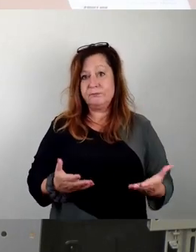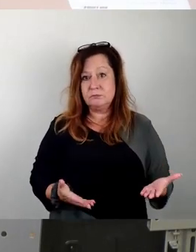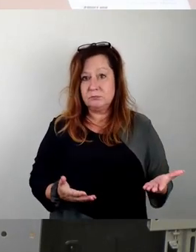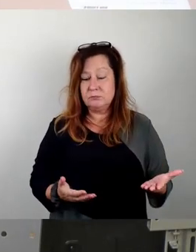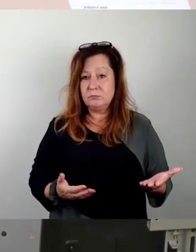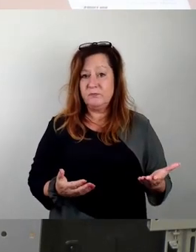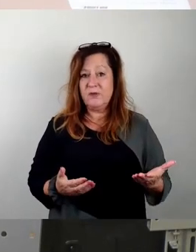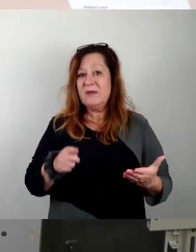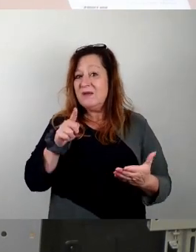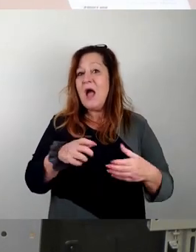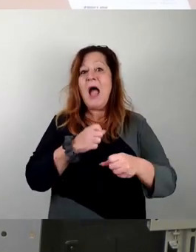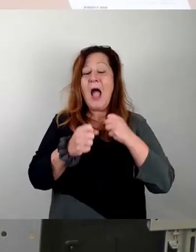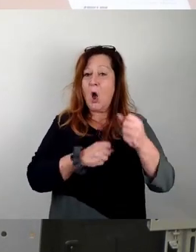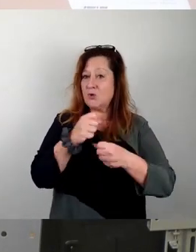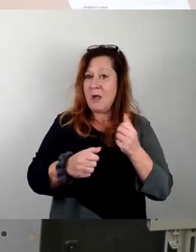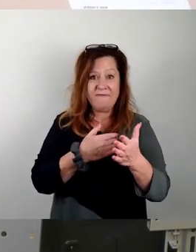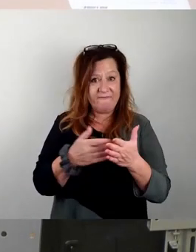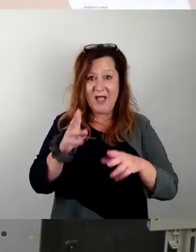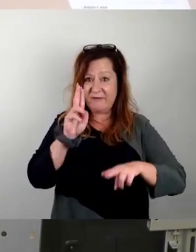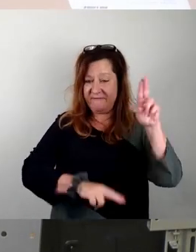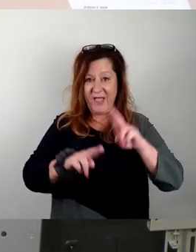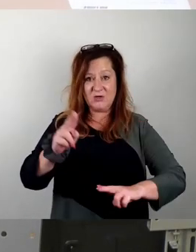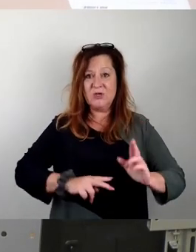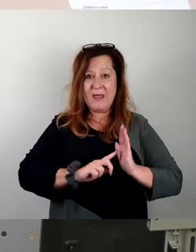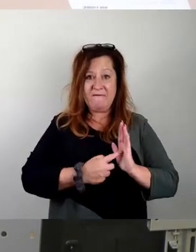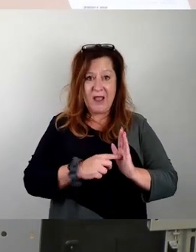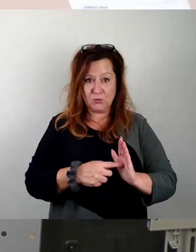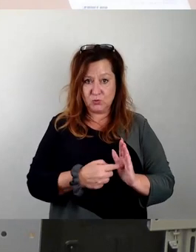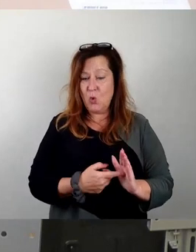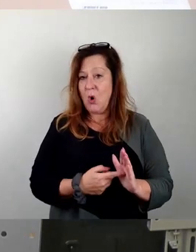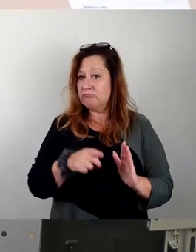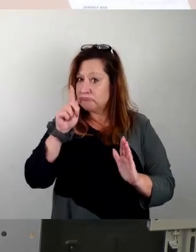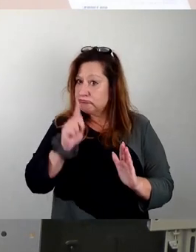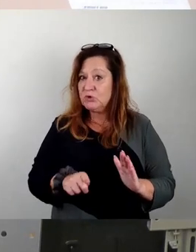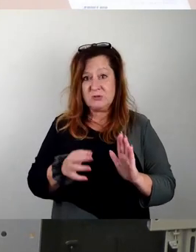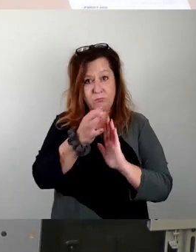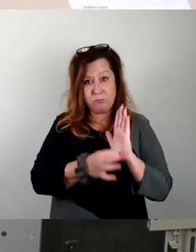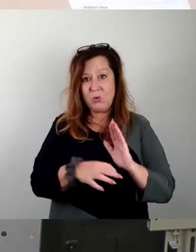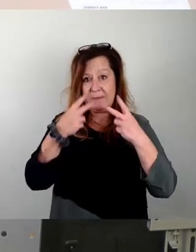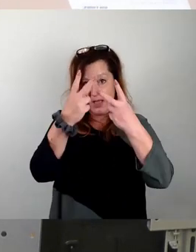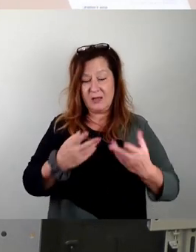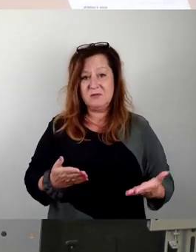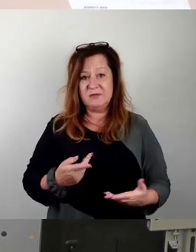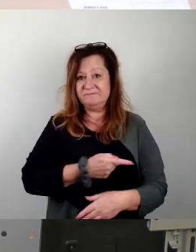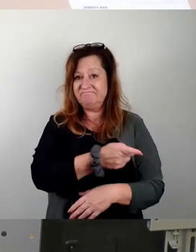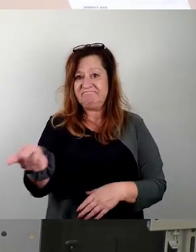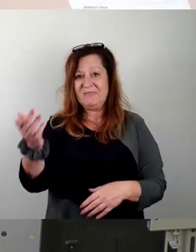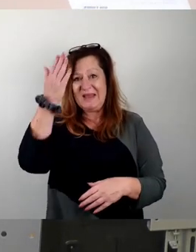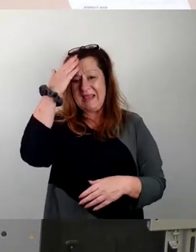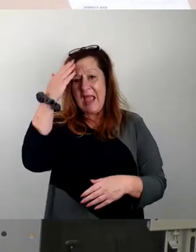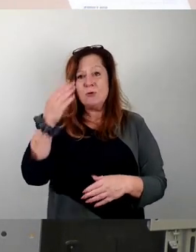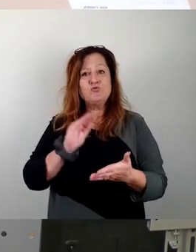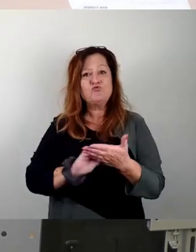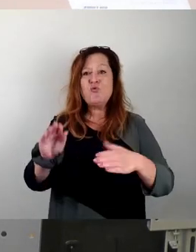treten hier automatisch weitere Faktoren hinzu, die Berücksichtigung finden müssen. Sie alle kennen noch aus ihrer Schul- und Studienzeit die